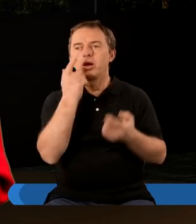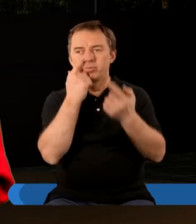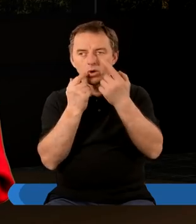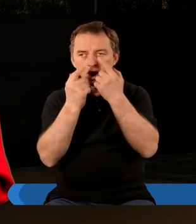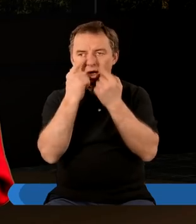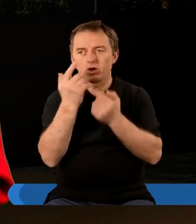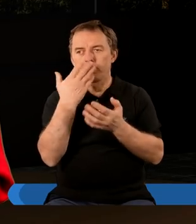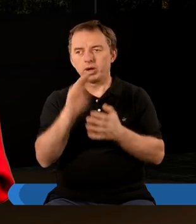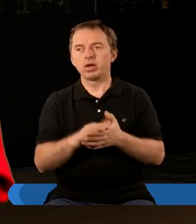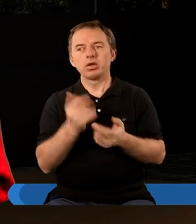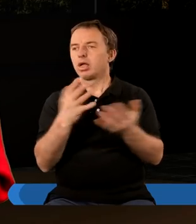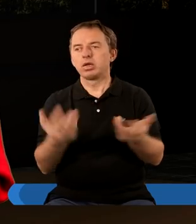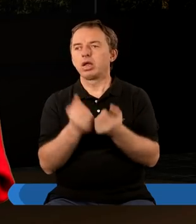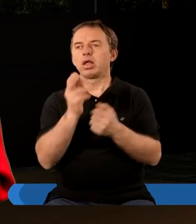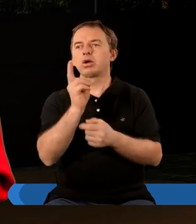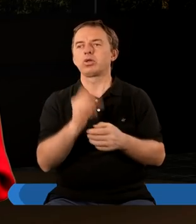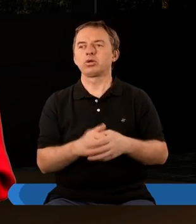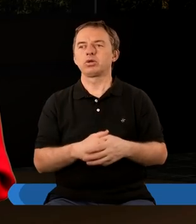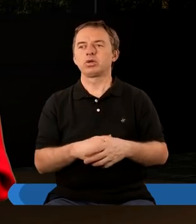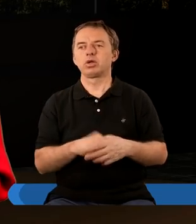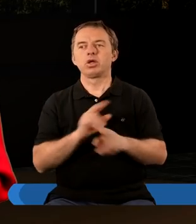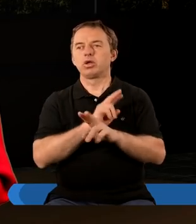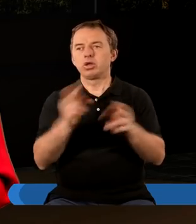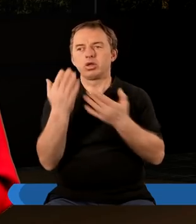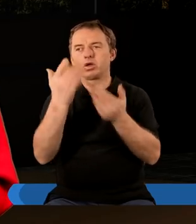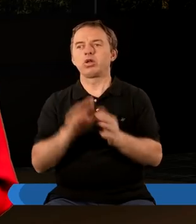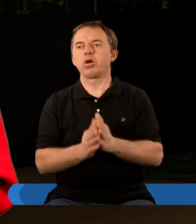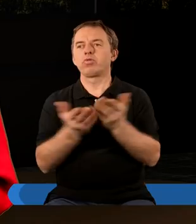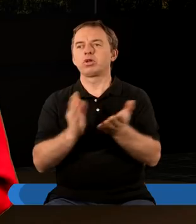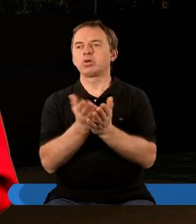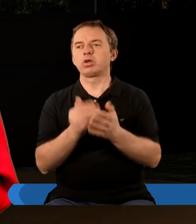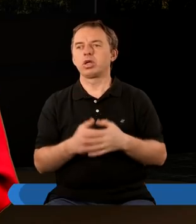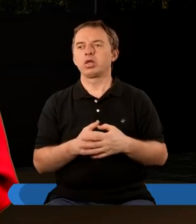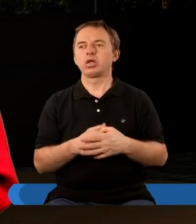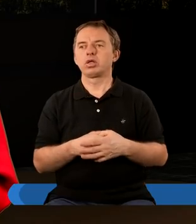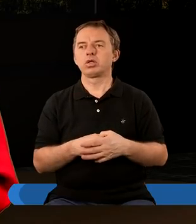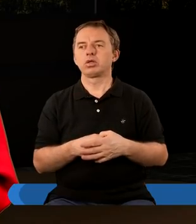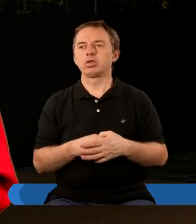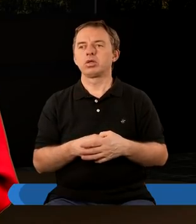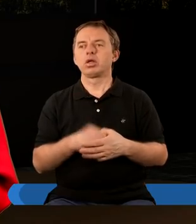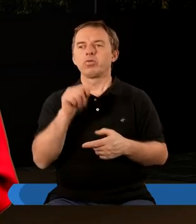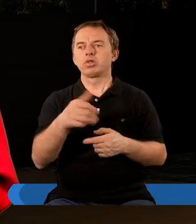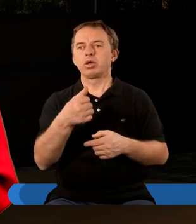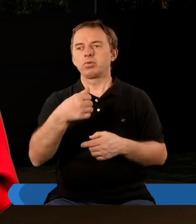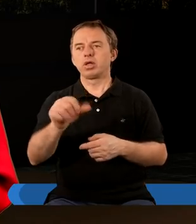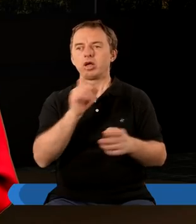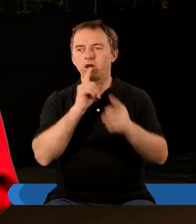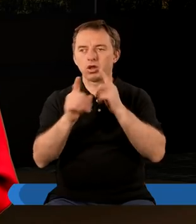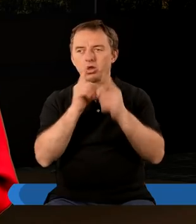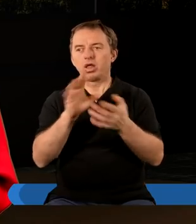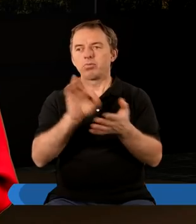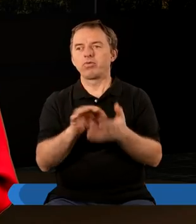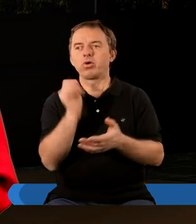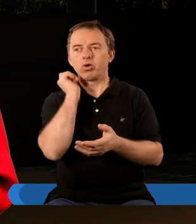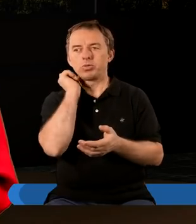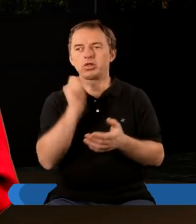płakałem bardzo, że nie znalazł się nigdy godno otworzyć księgi. W tym tygodniu rozmawiałam